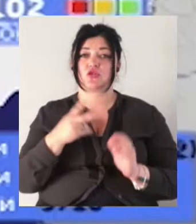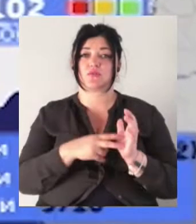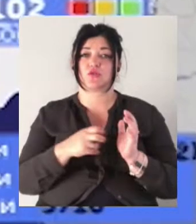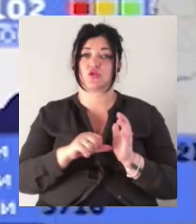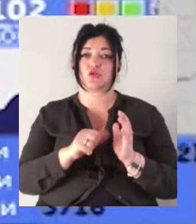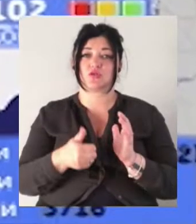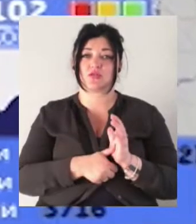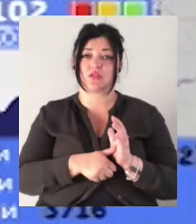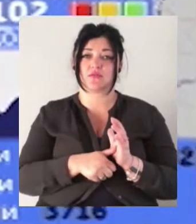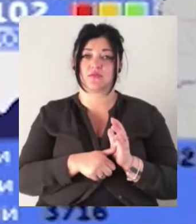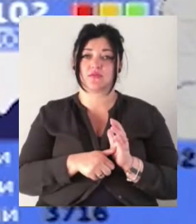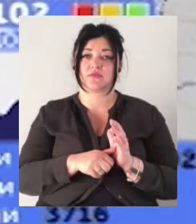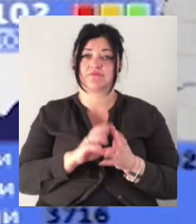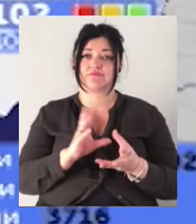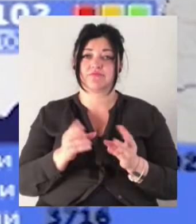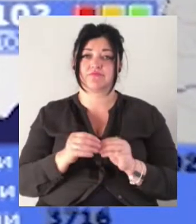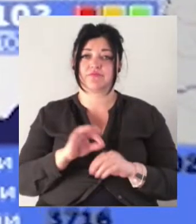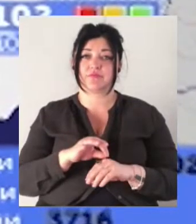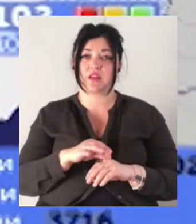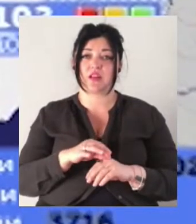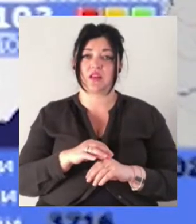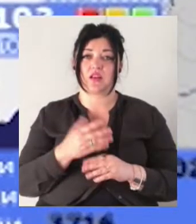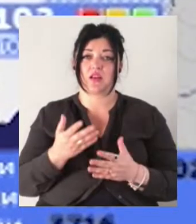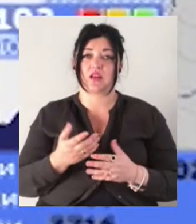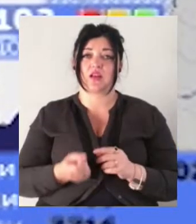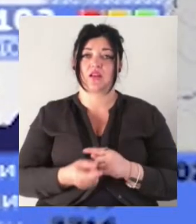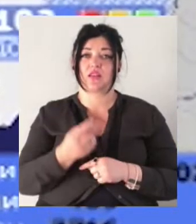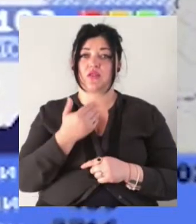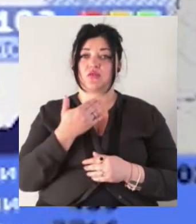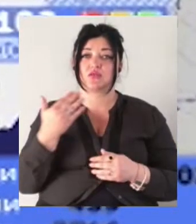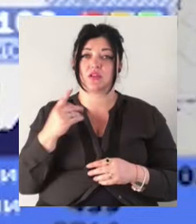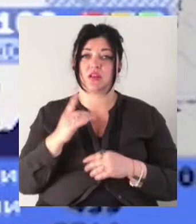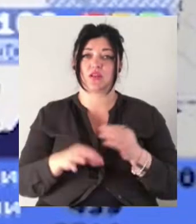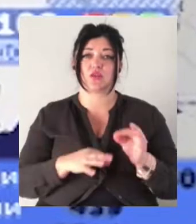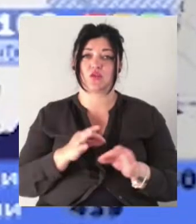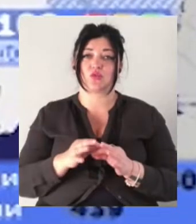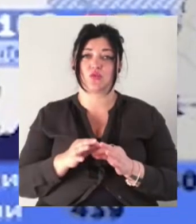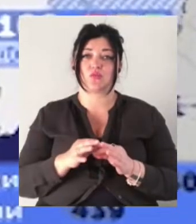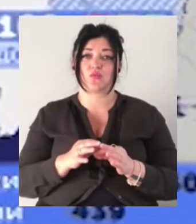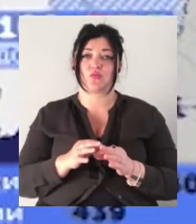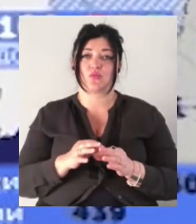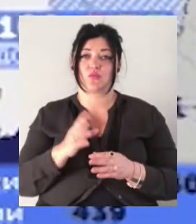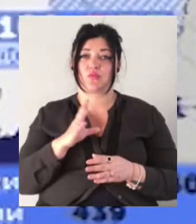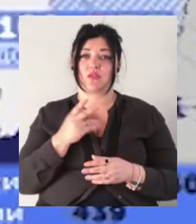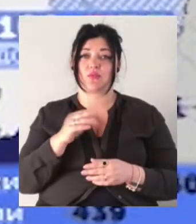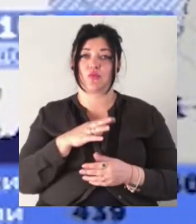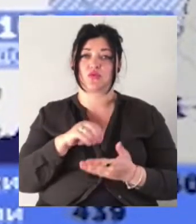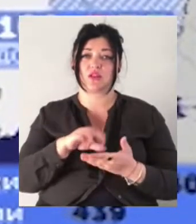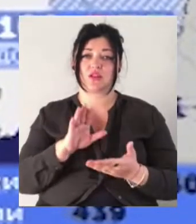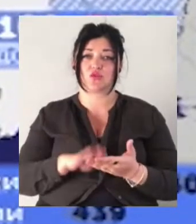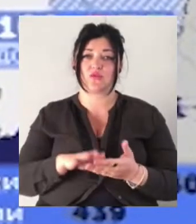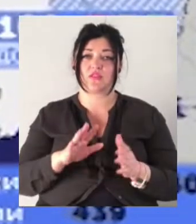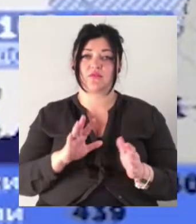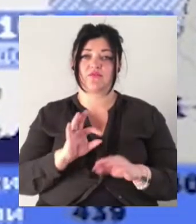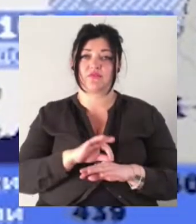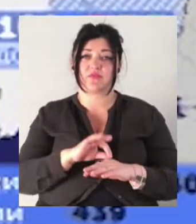одужали. 402 хворих виявили за останню добу. На цій карті ви бачите області, де зареєстровані випадки. Найбільше хворих в